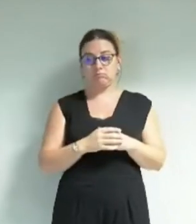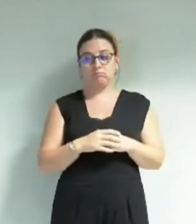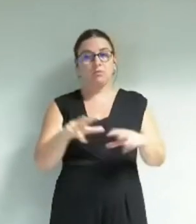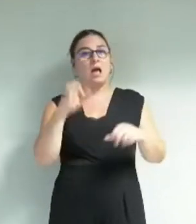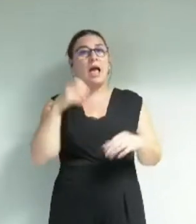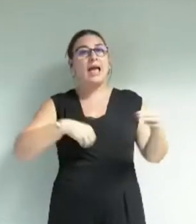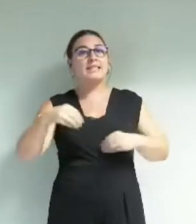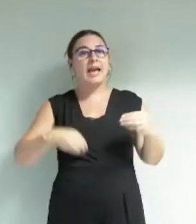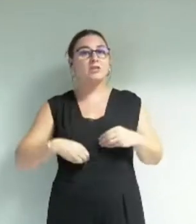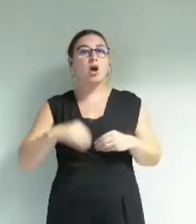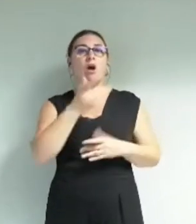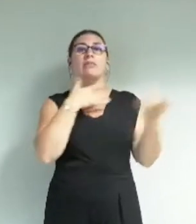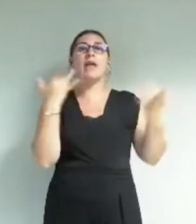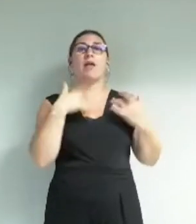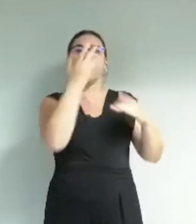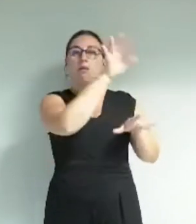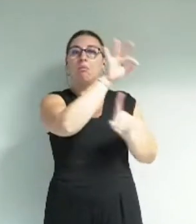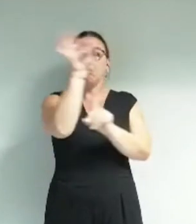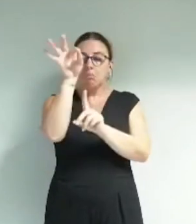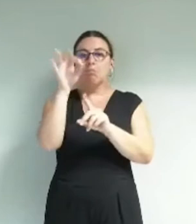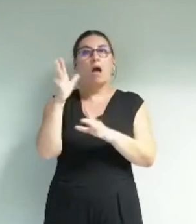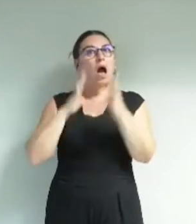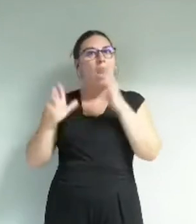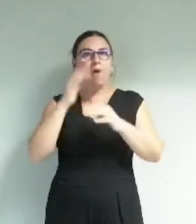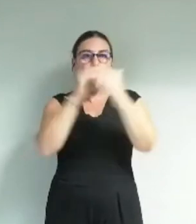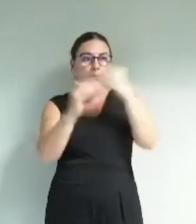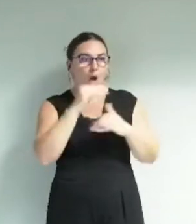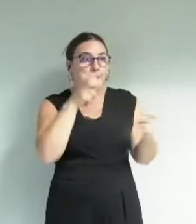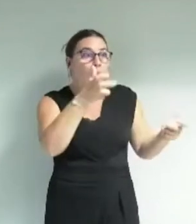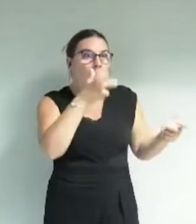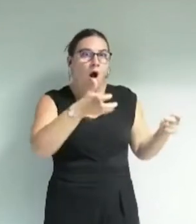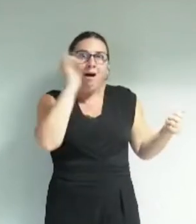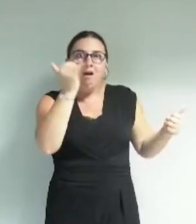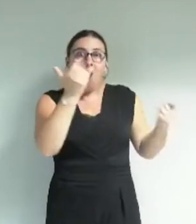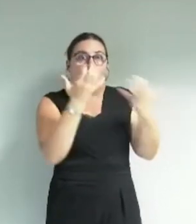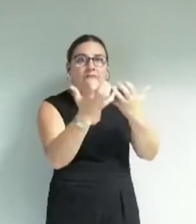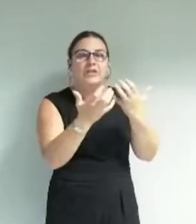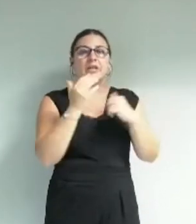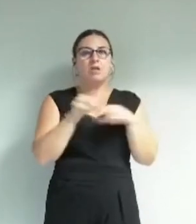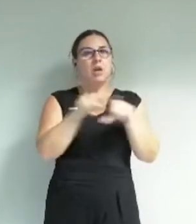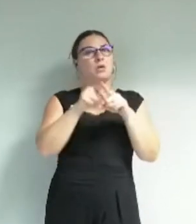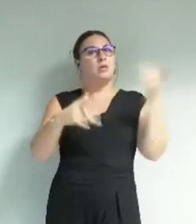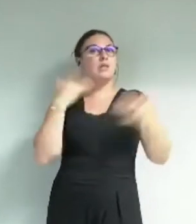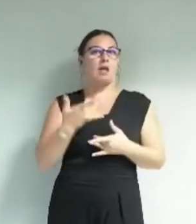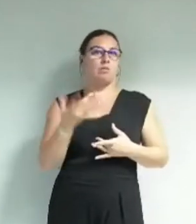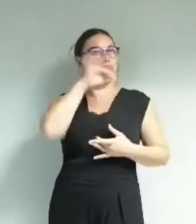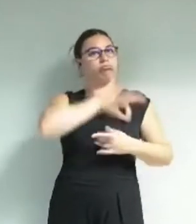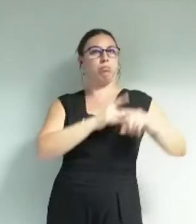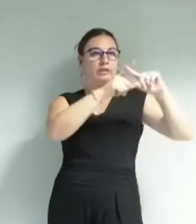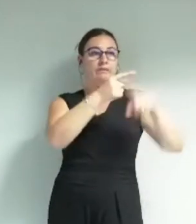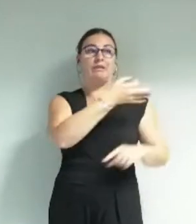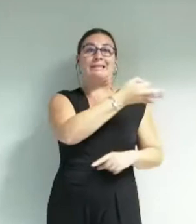du théâtre à l'époque où la programmation donnait envie au plus grand nombre et où le théâtre était bénéficiaire. Il a dit